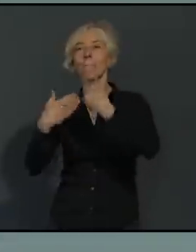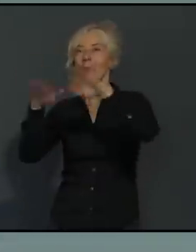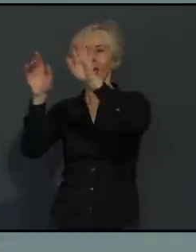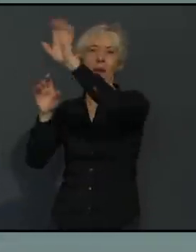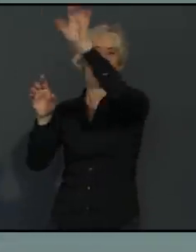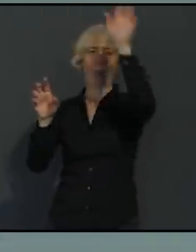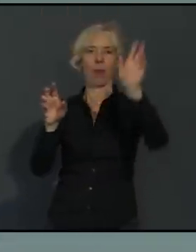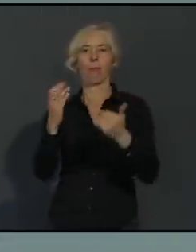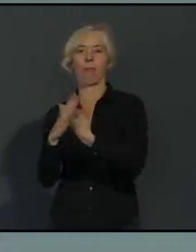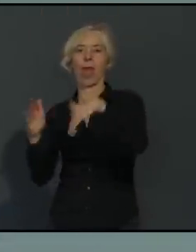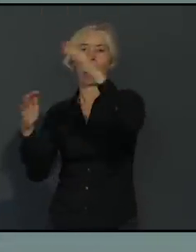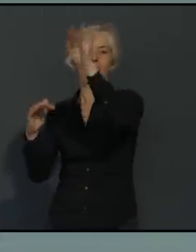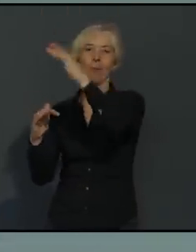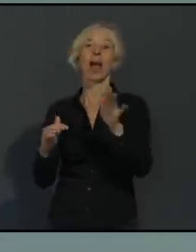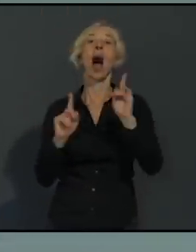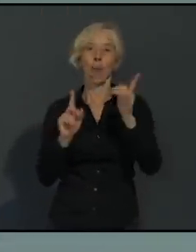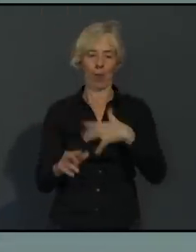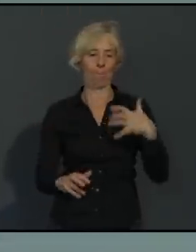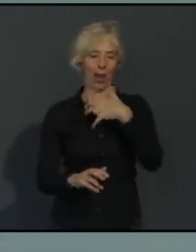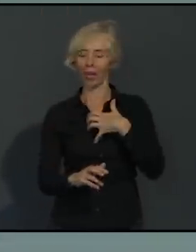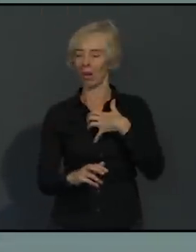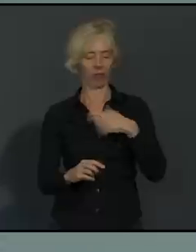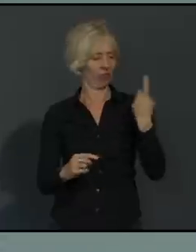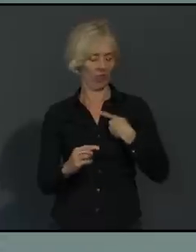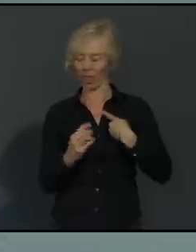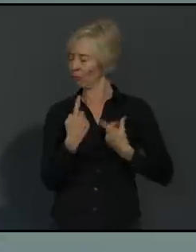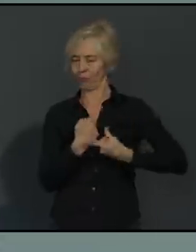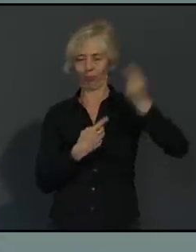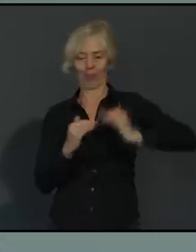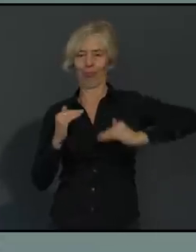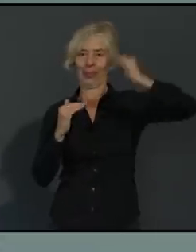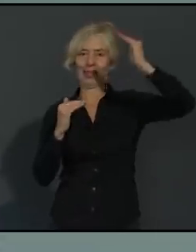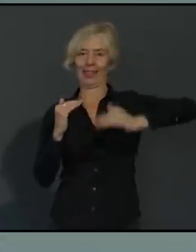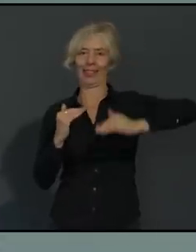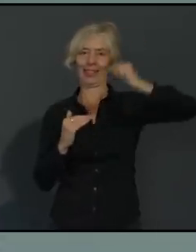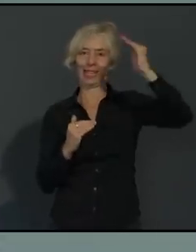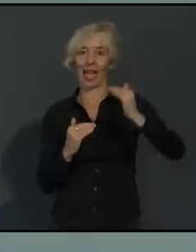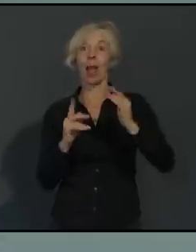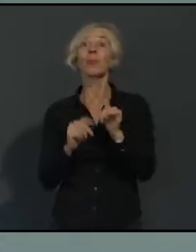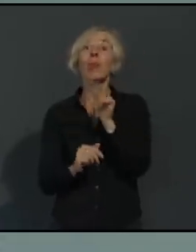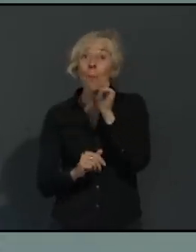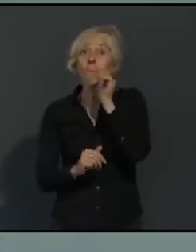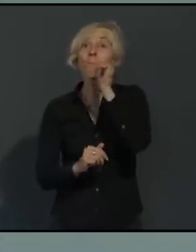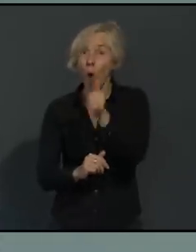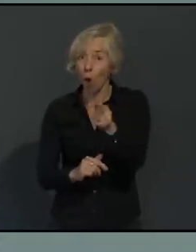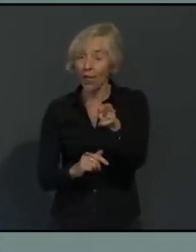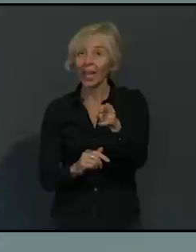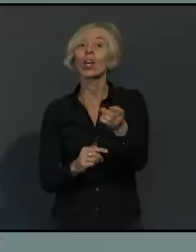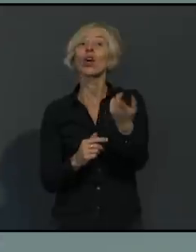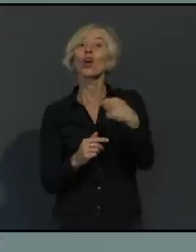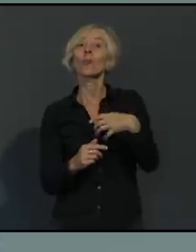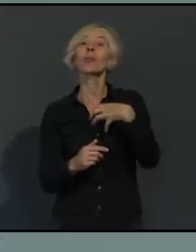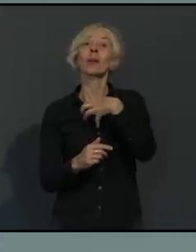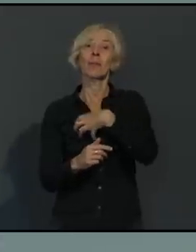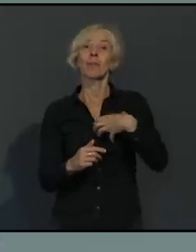Papier der Ministerpräsidentenkonferenz, die ja morgen tagen wird und dieses Papier gibt es bereits, ist auch online